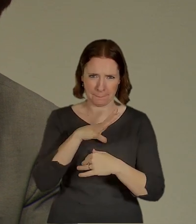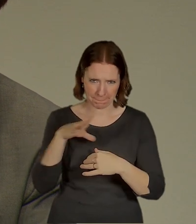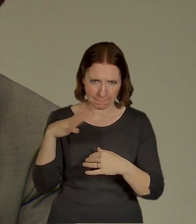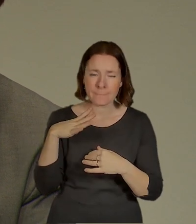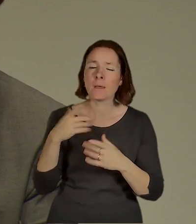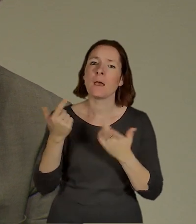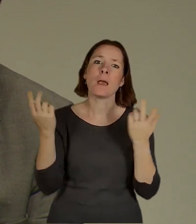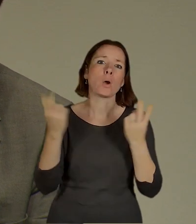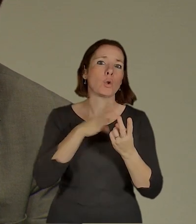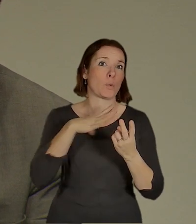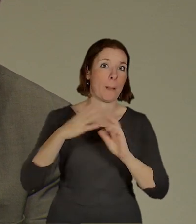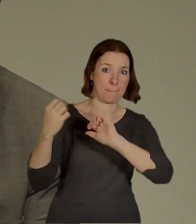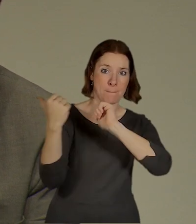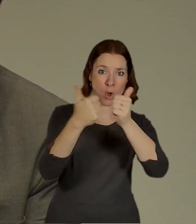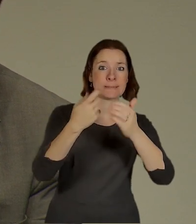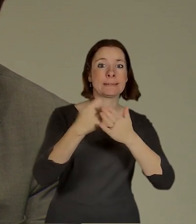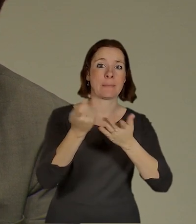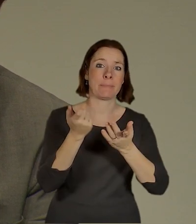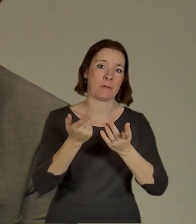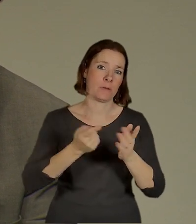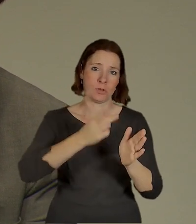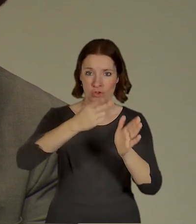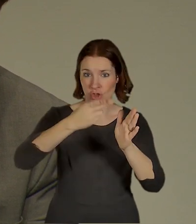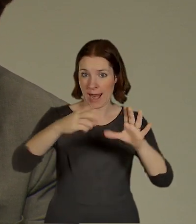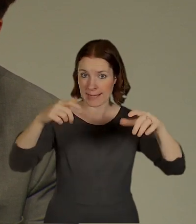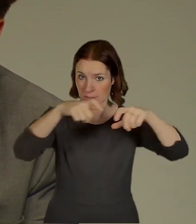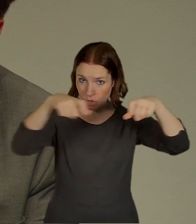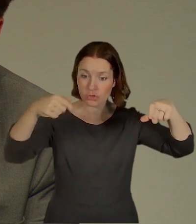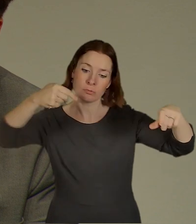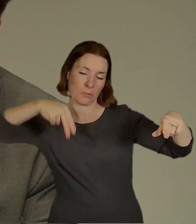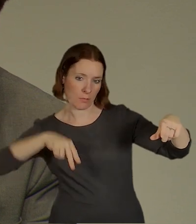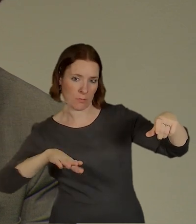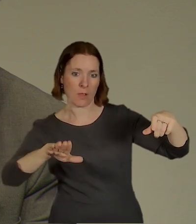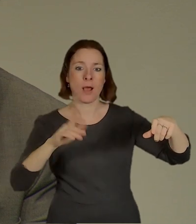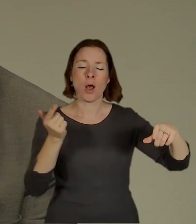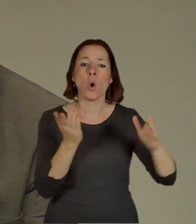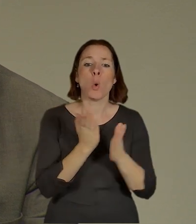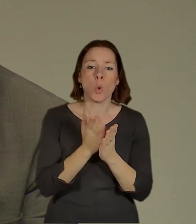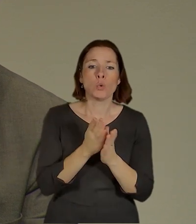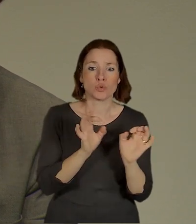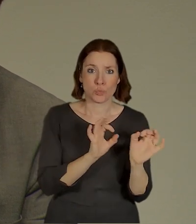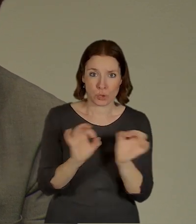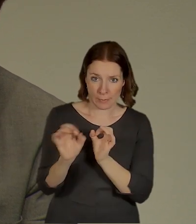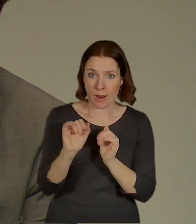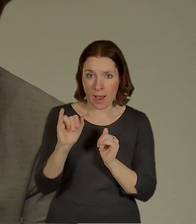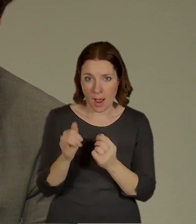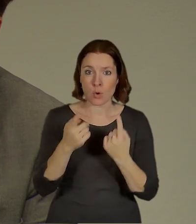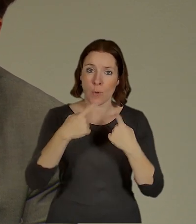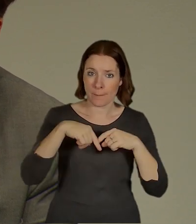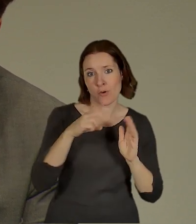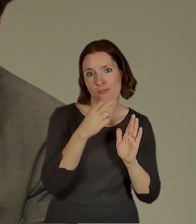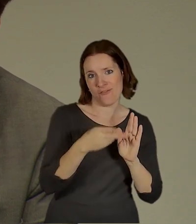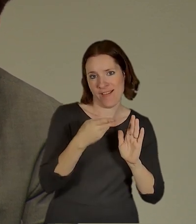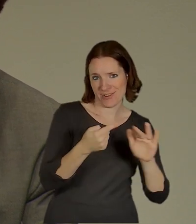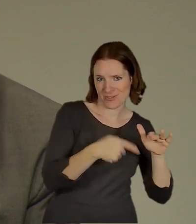železničním mostem. Takže vlastně ta příprava tam je, ale ta příprava je vlastně dělaná na S-Bahn, nikoli vlastně tu